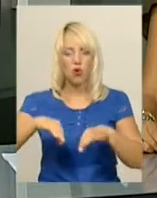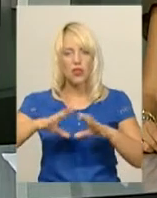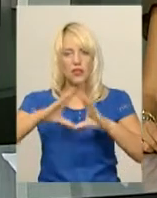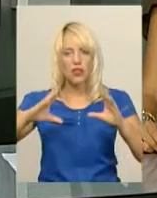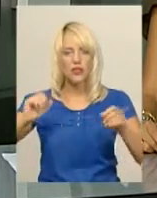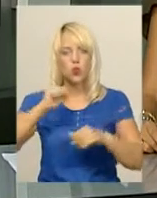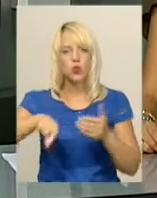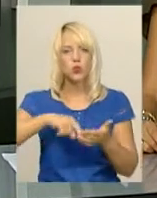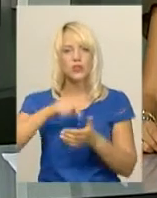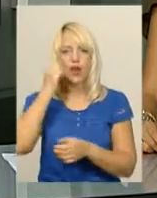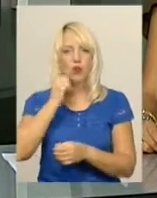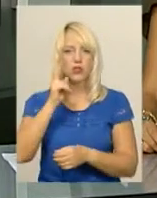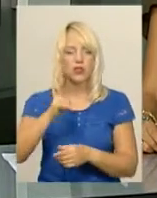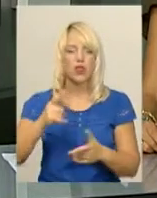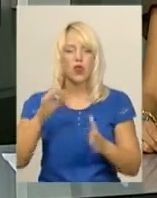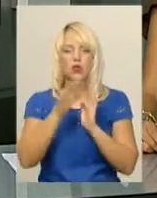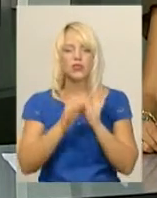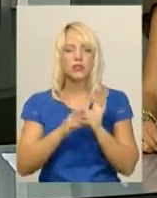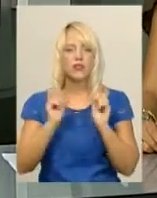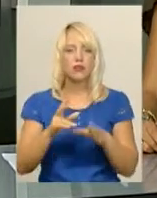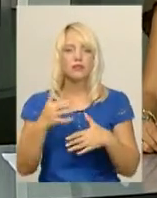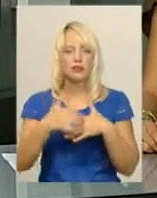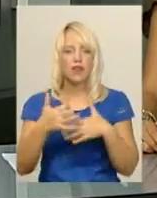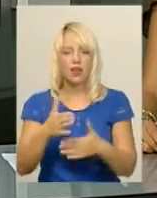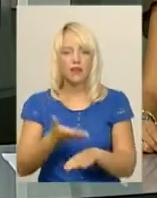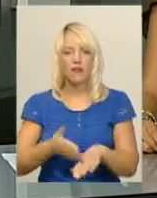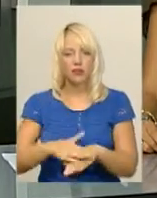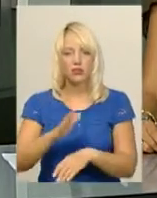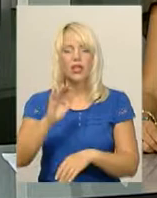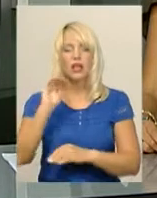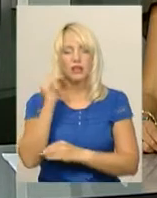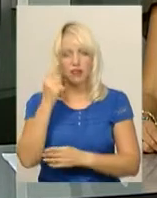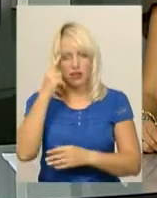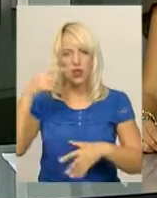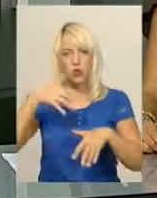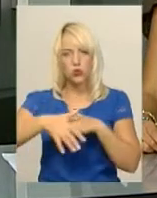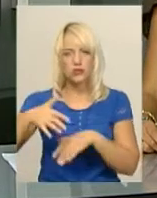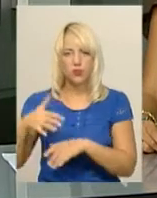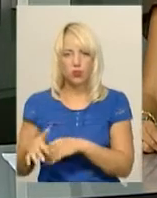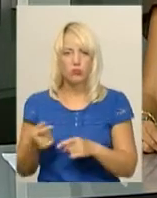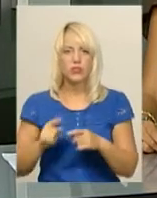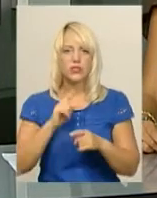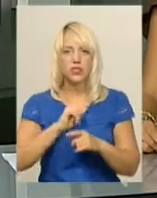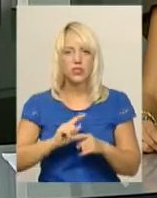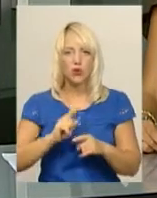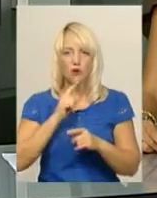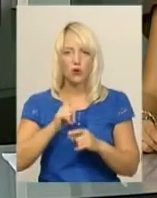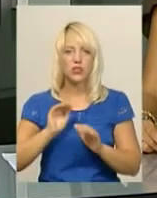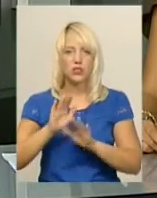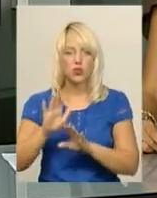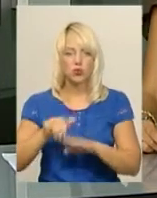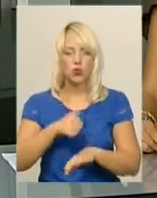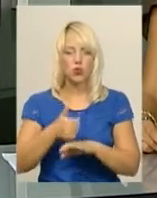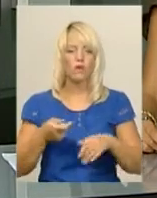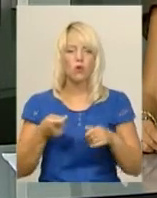Старокостянтинові, лікарі розцінюють як середньої важкості. Дитина у свідомості. Про це повідомив заступник головного лікаря з хірургічної роботи